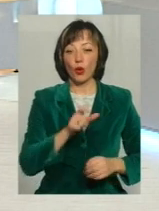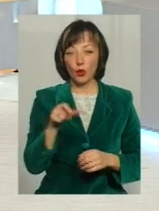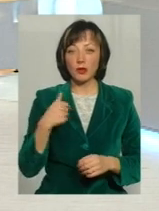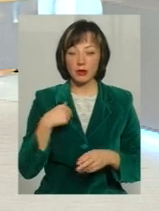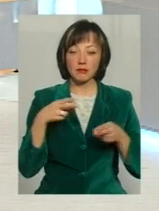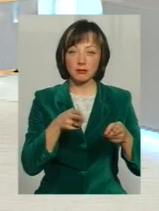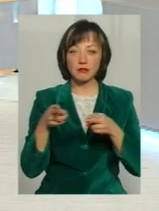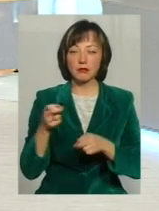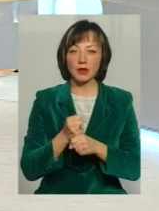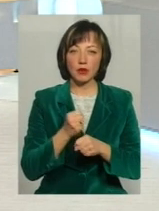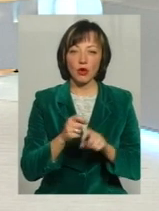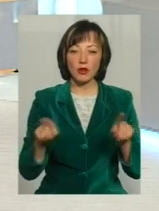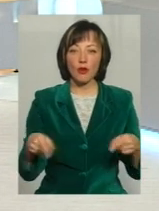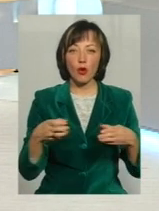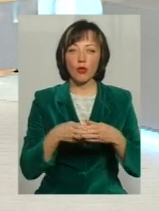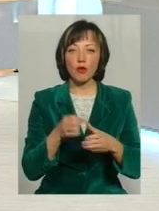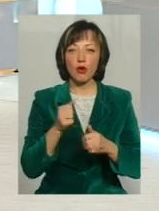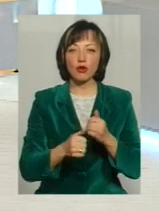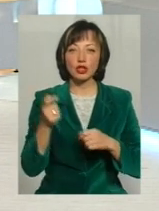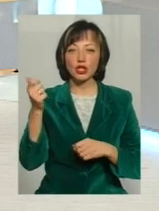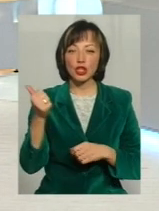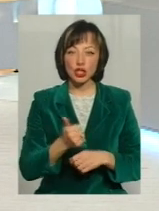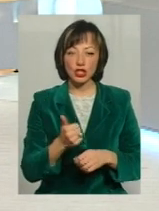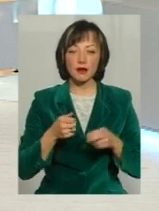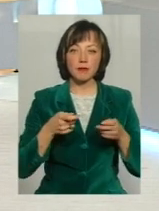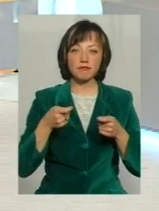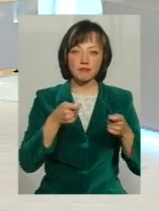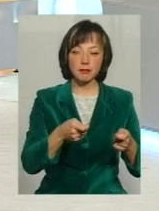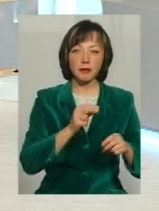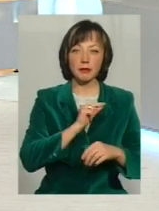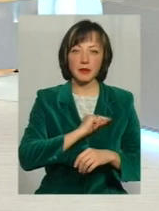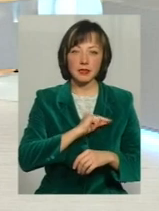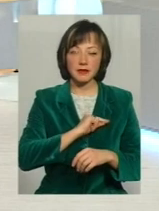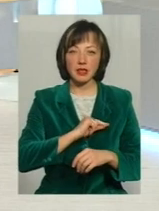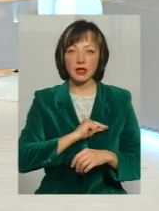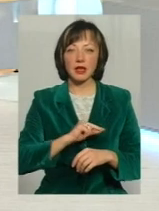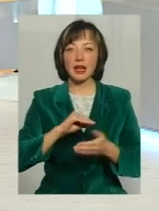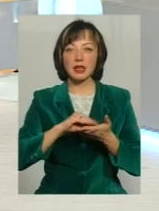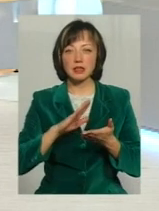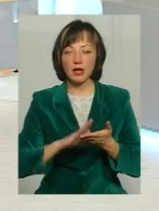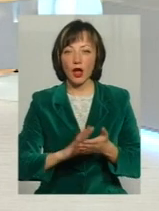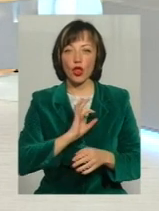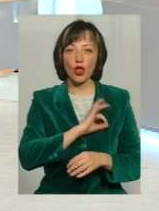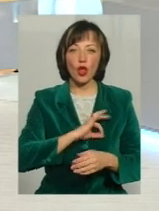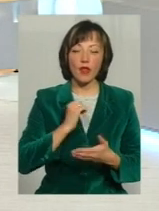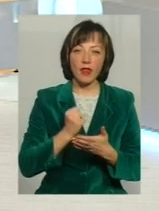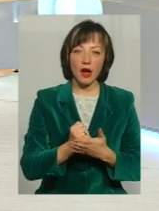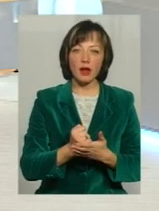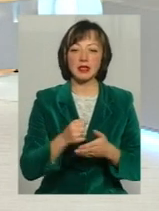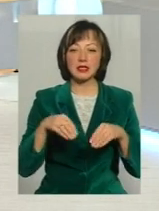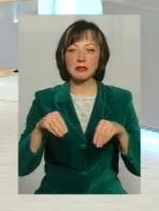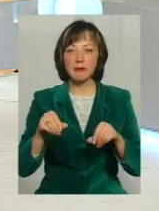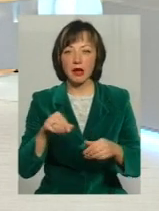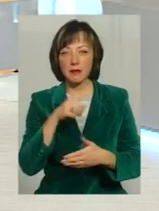є утворені мобільні групи Кожного тижня виїжджають з юстиції, це признаки драців, нотаріату, залучаємо також земельників